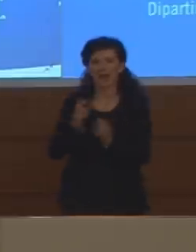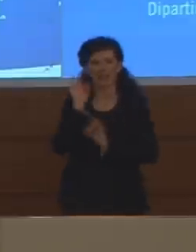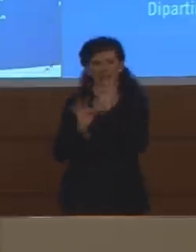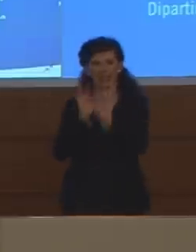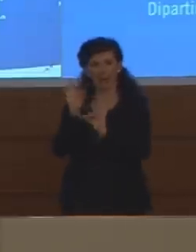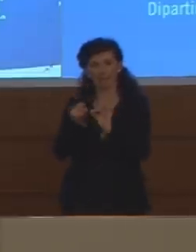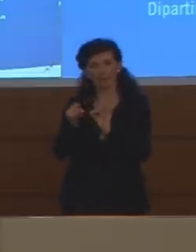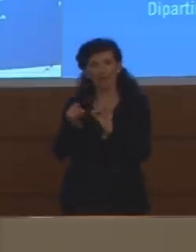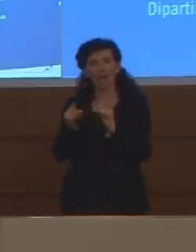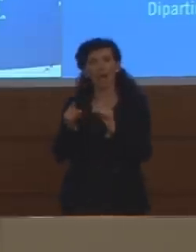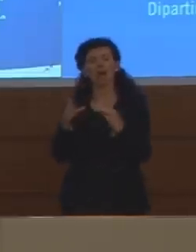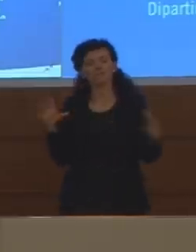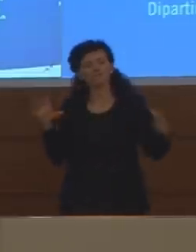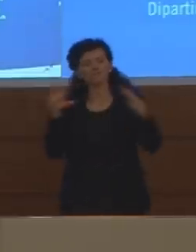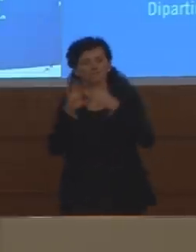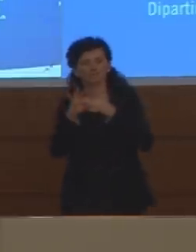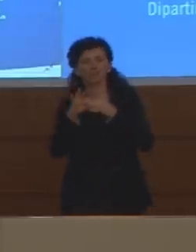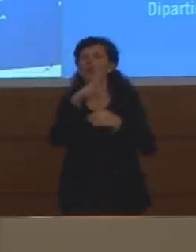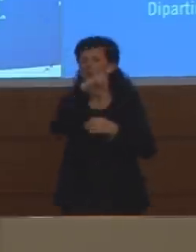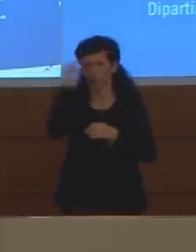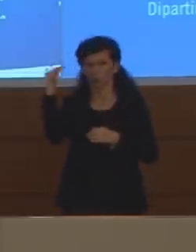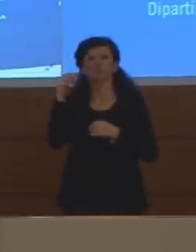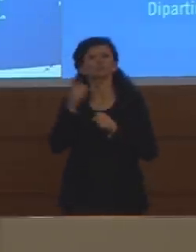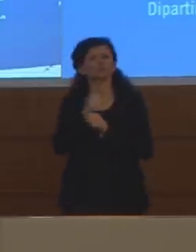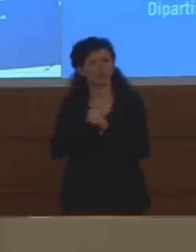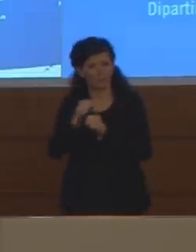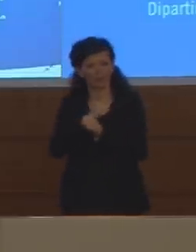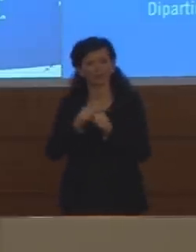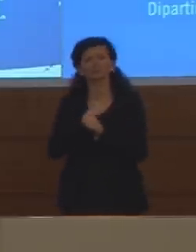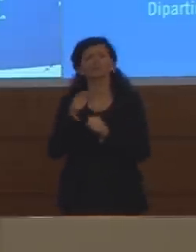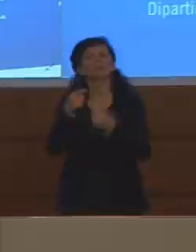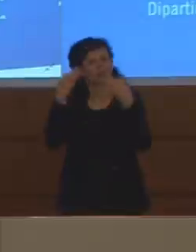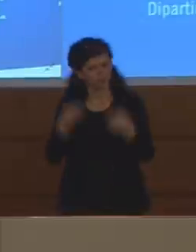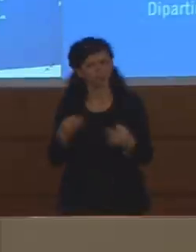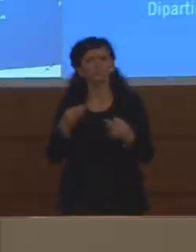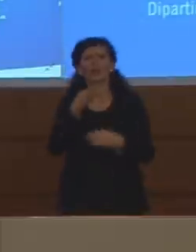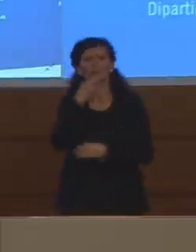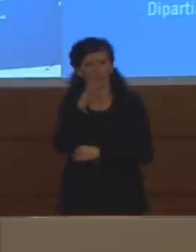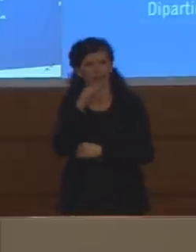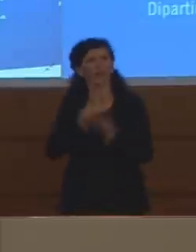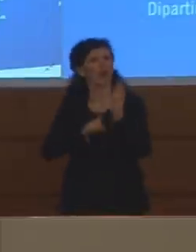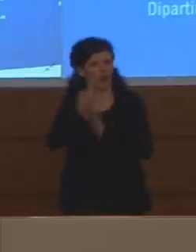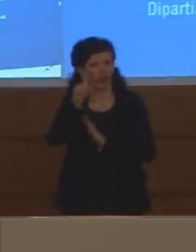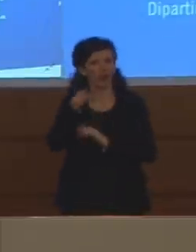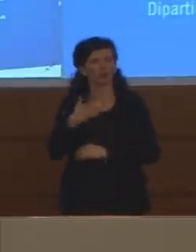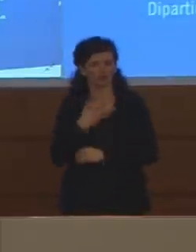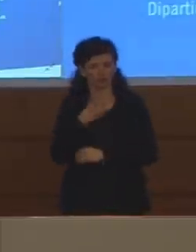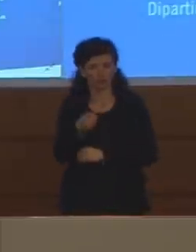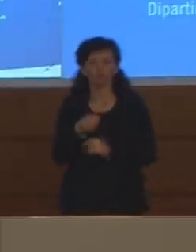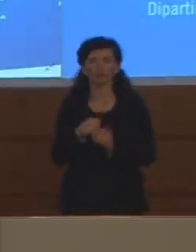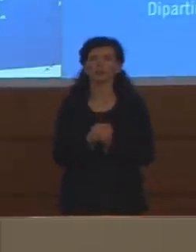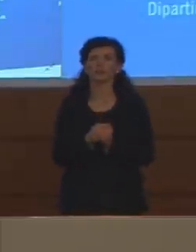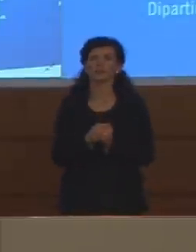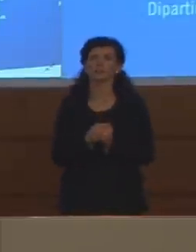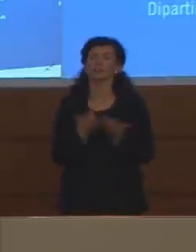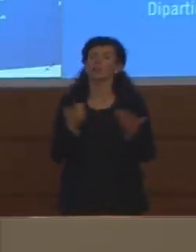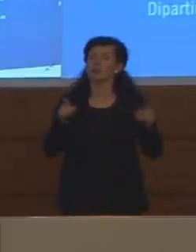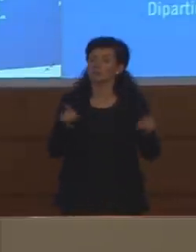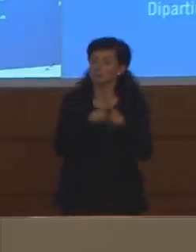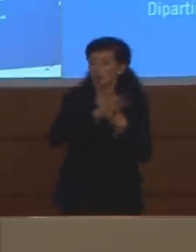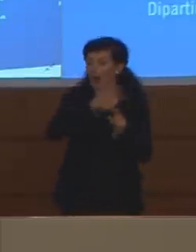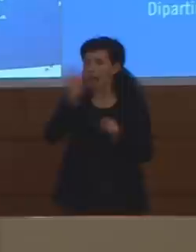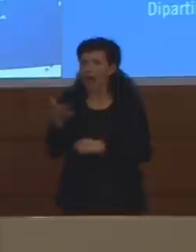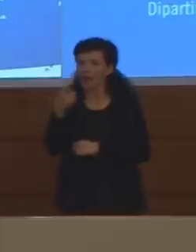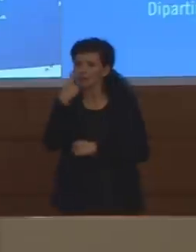approccio riconosciuto dalla medicina e potenzialmente efficace. Non abbiamo, come per altre misure ancora, una